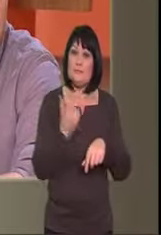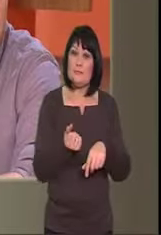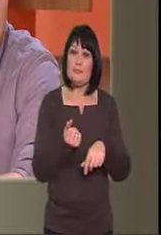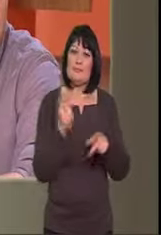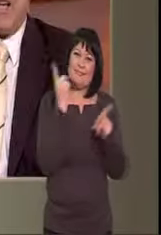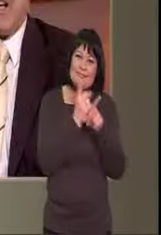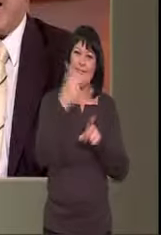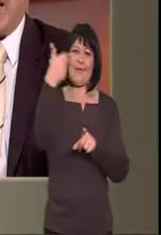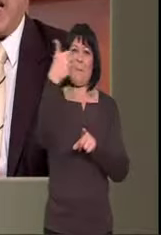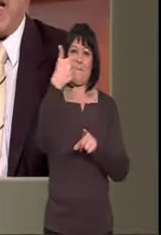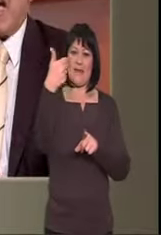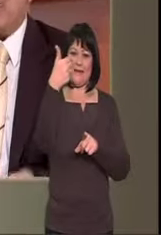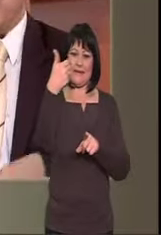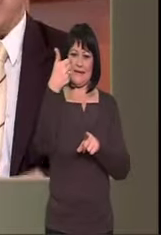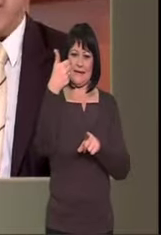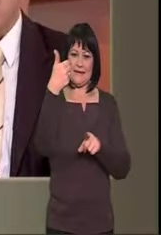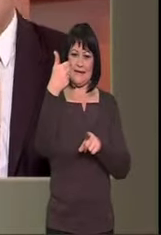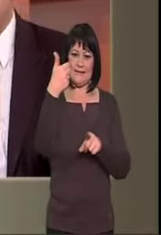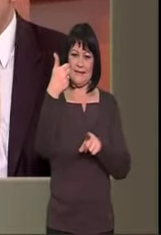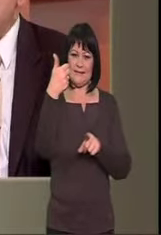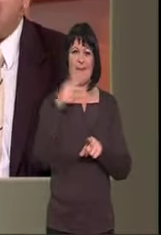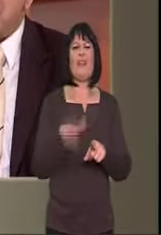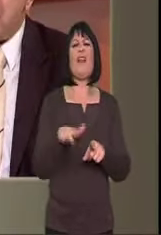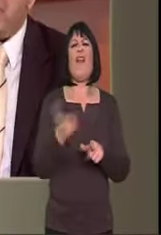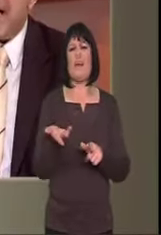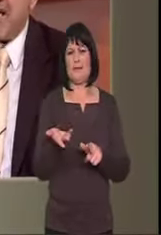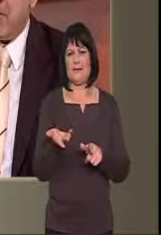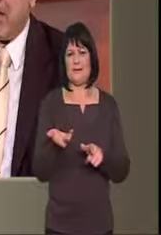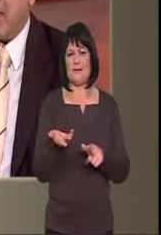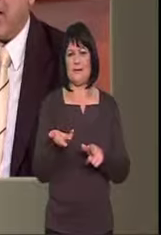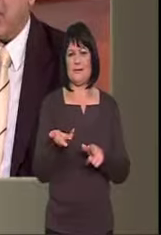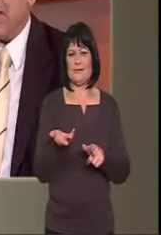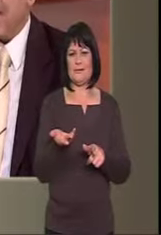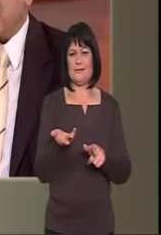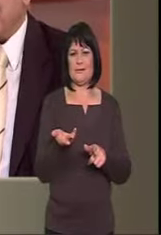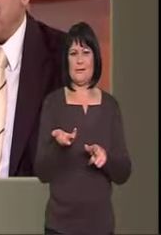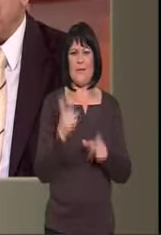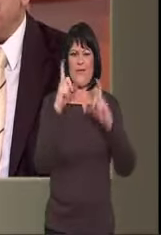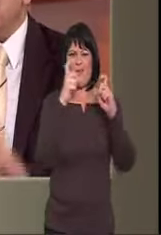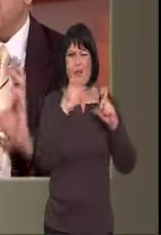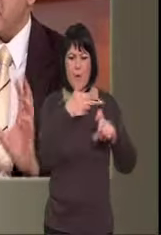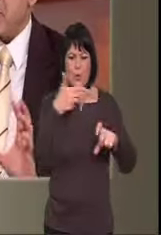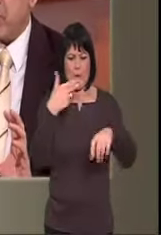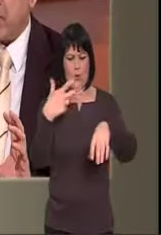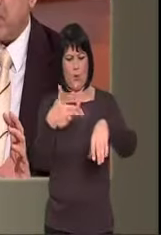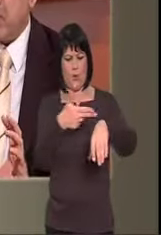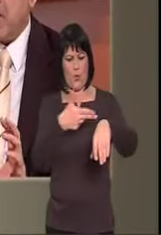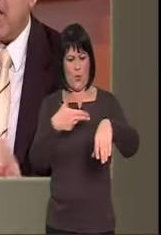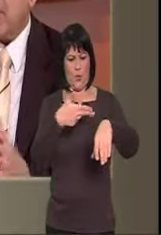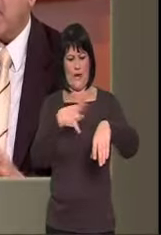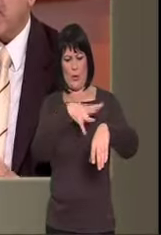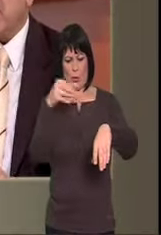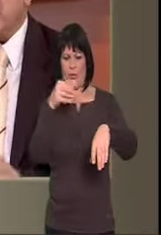κάμερες απίστευτα χαμηλού κόστους που βγάζουν πάρα πάρα πάρα πολύ καλές φωτογραφίες με το σωστό φωτισμό.